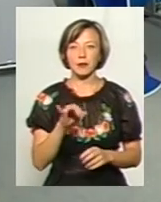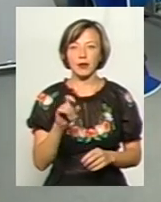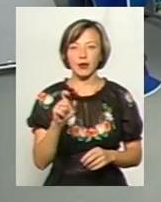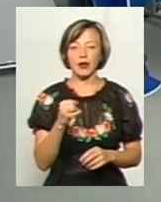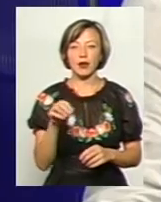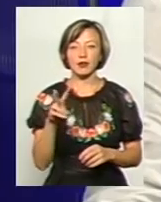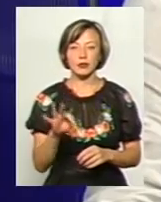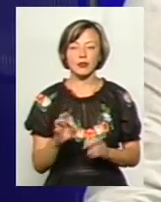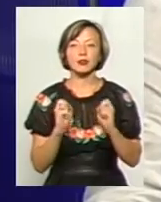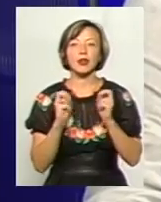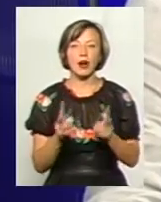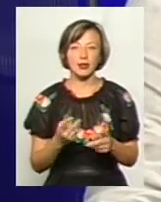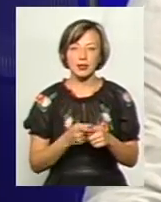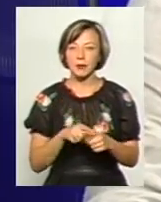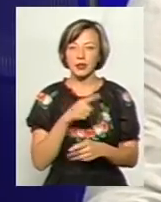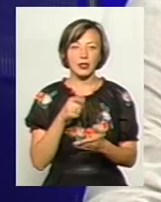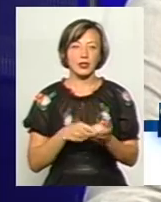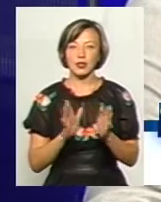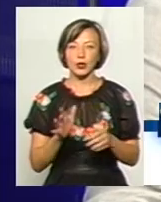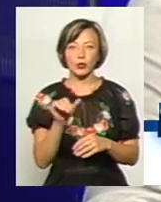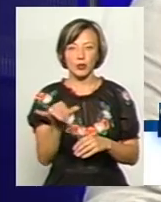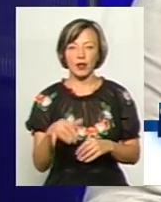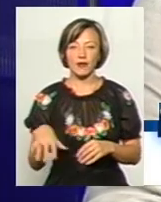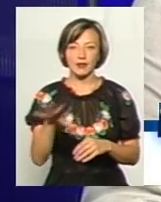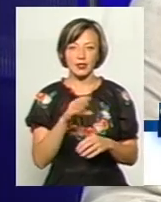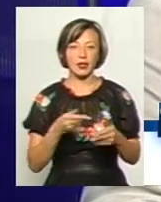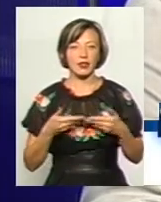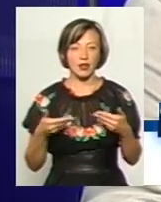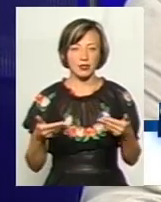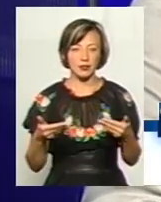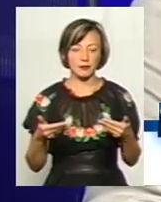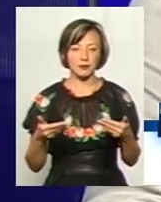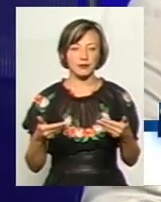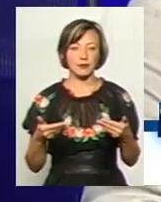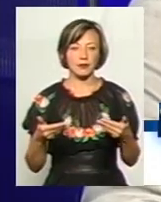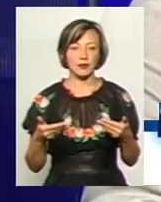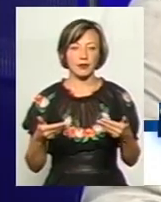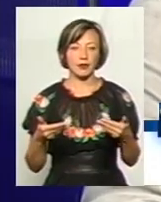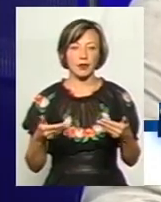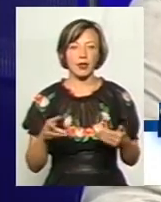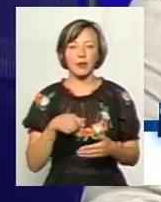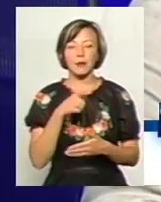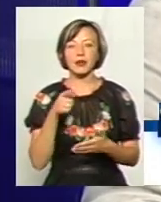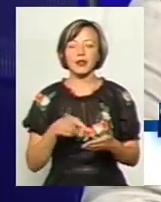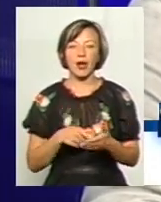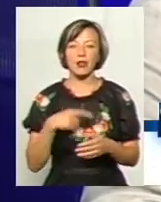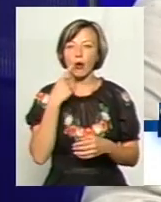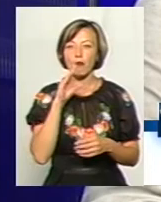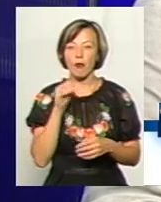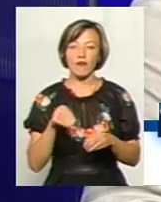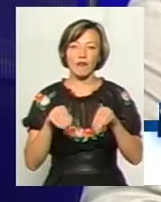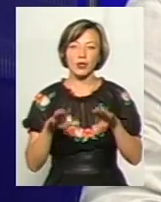Так от, це питання, як, не тільки у нього стоїть, а у всіх нас. Мовне питання вирішується дуже просто.